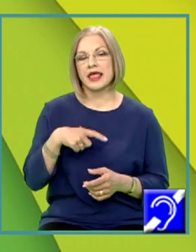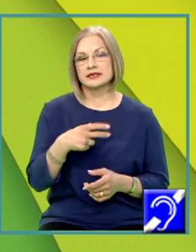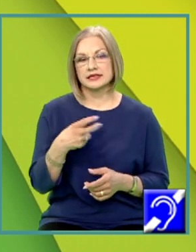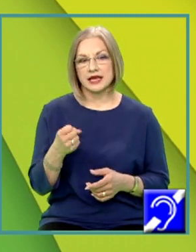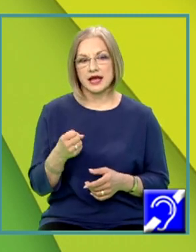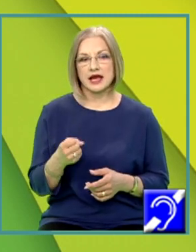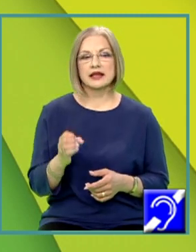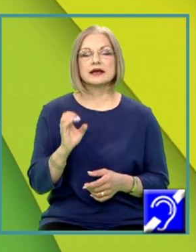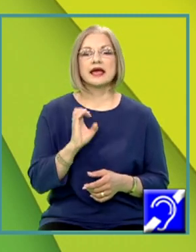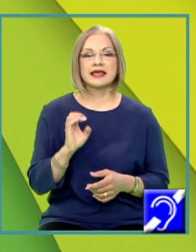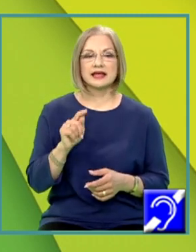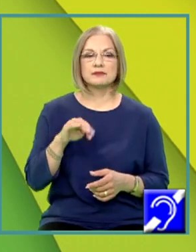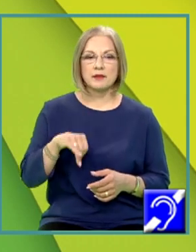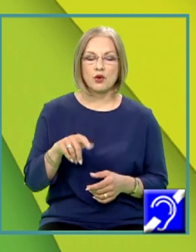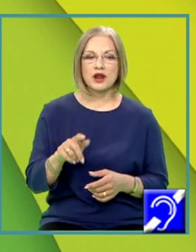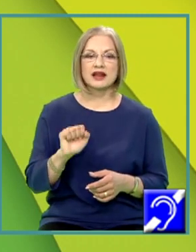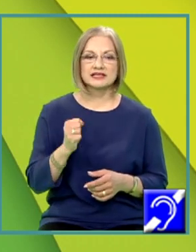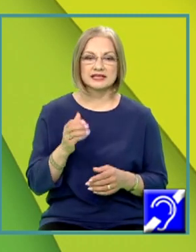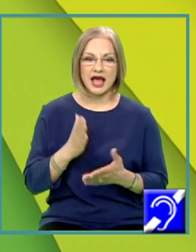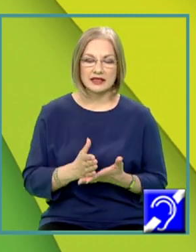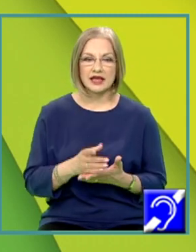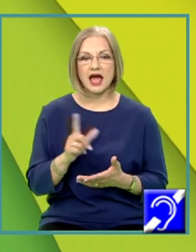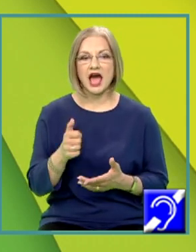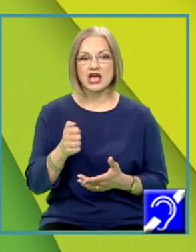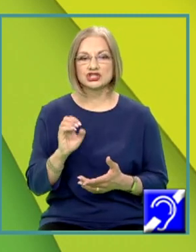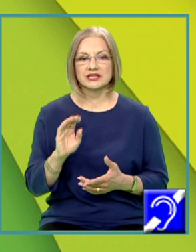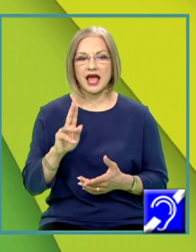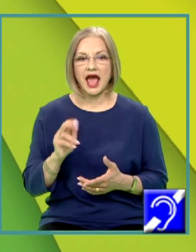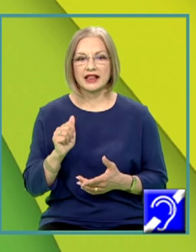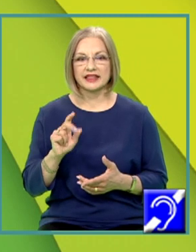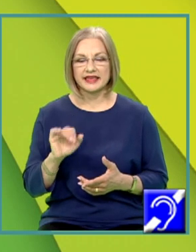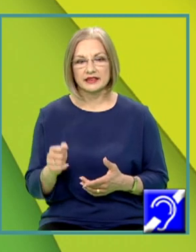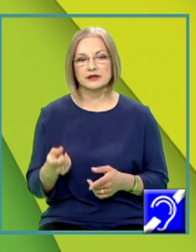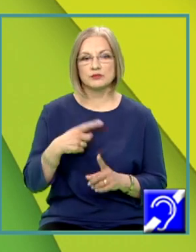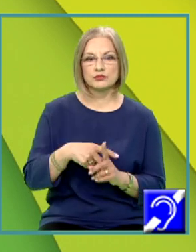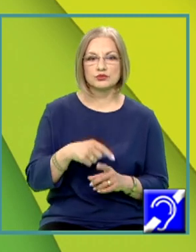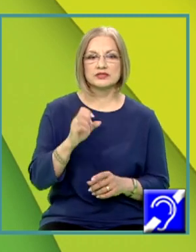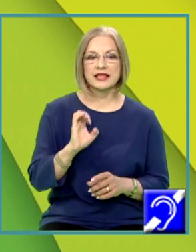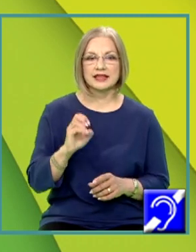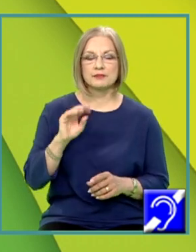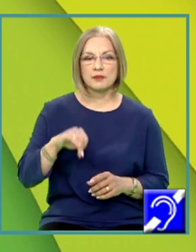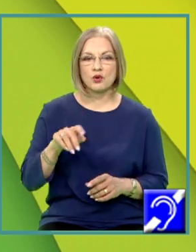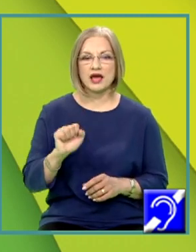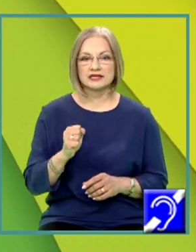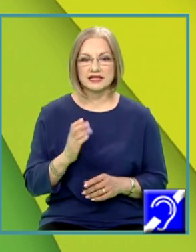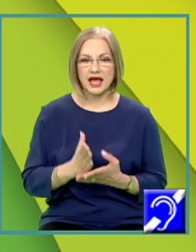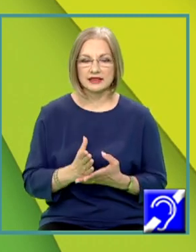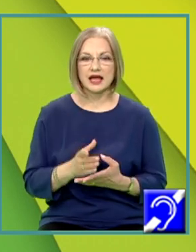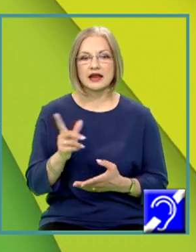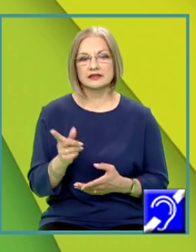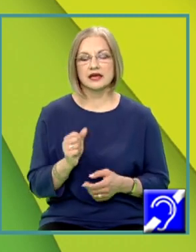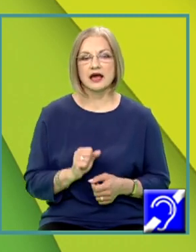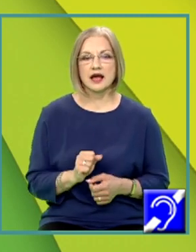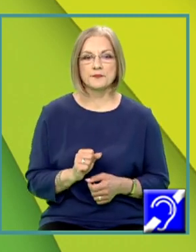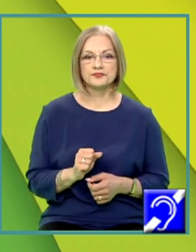cu entalpia molară de formare standard a acetaldehidei plus entalpia molară de formare standard a